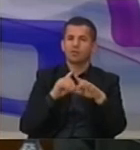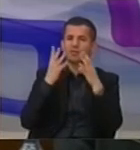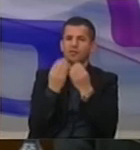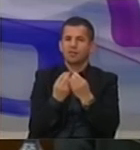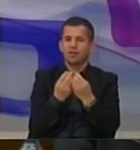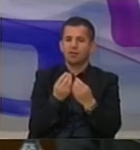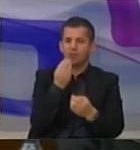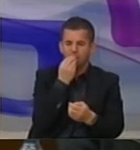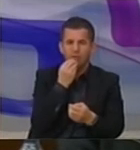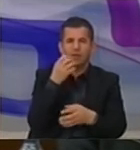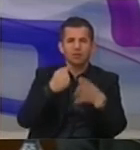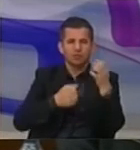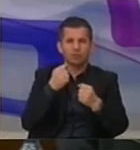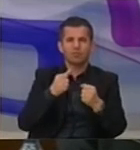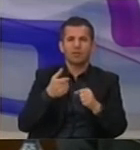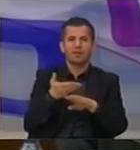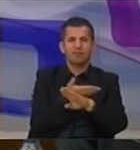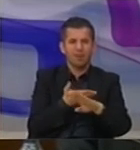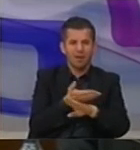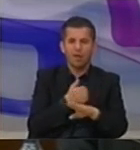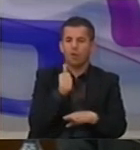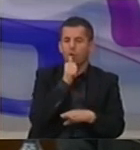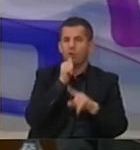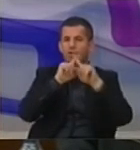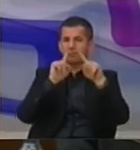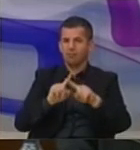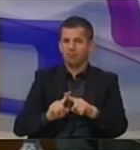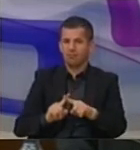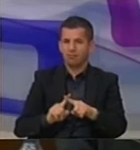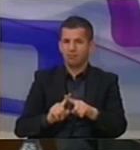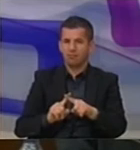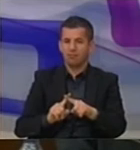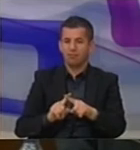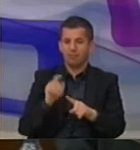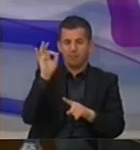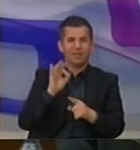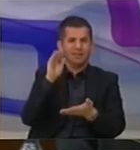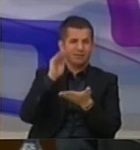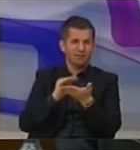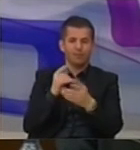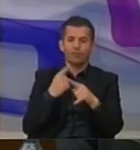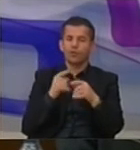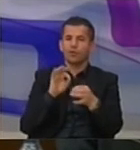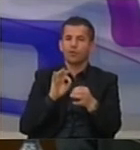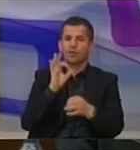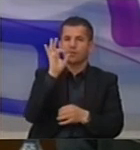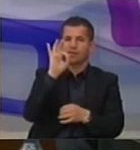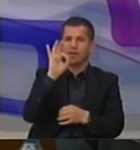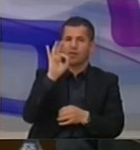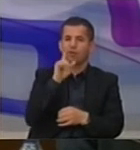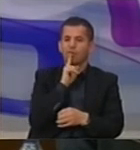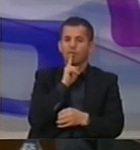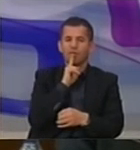si buka, qumshti, vaj, uj, pishëm, tjera. Në të njëtën ko, mbajtja të vëshes në zero për